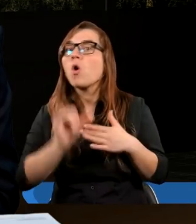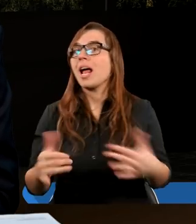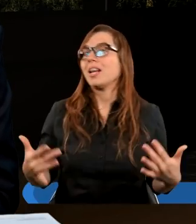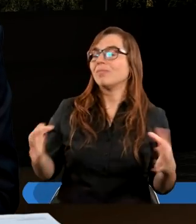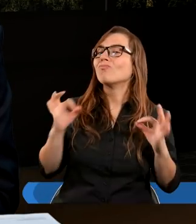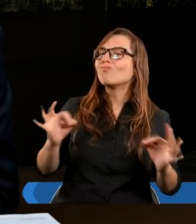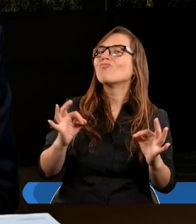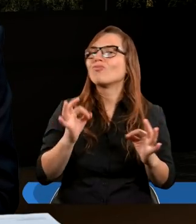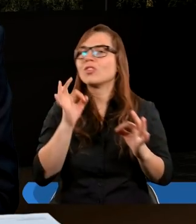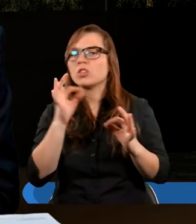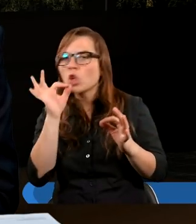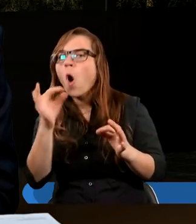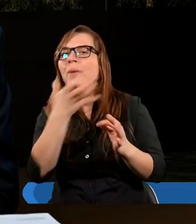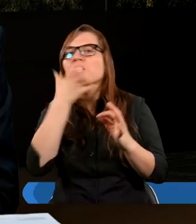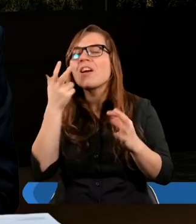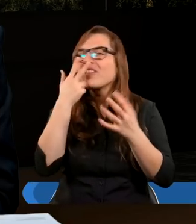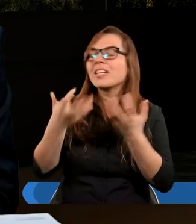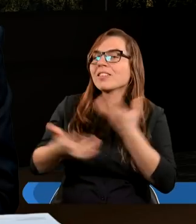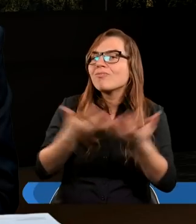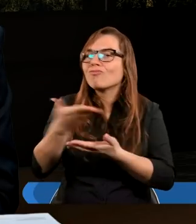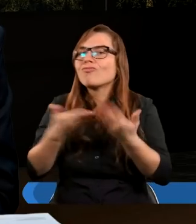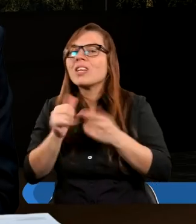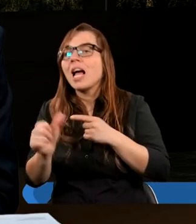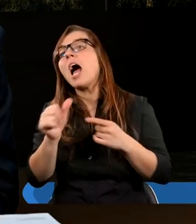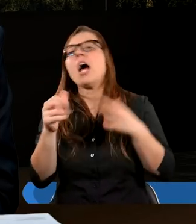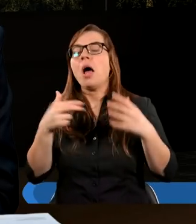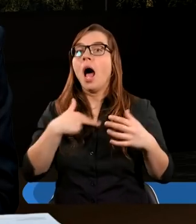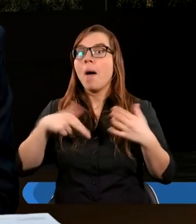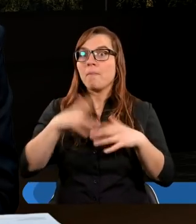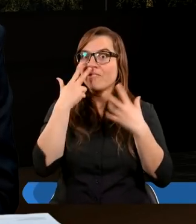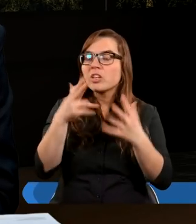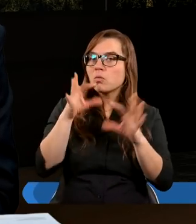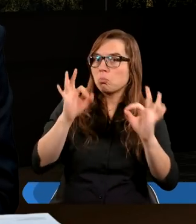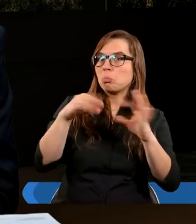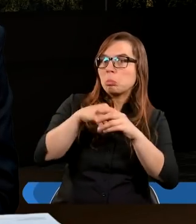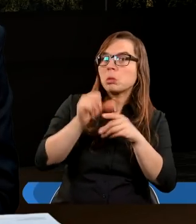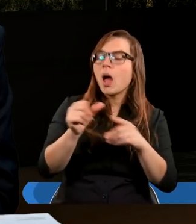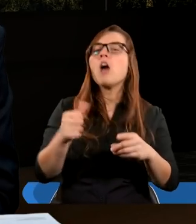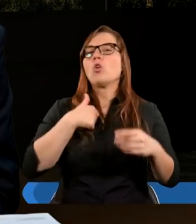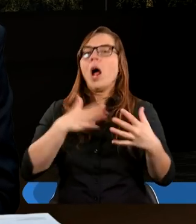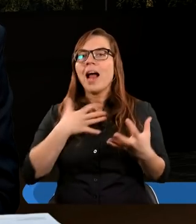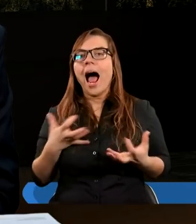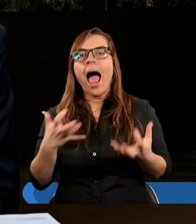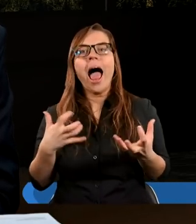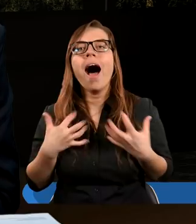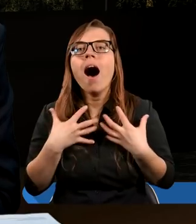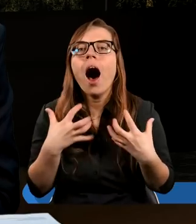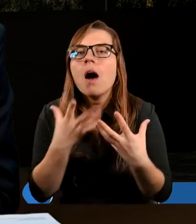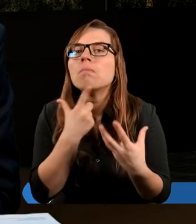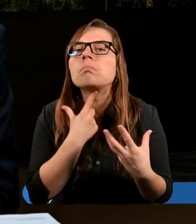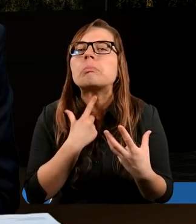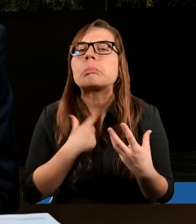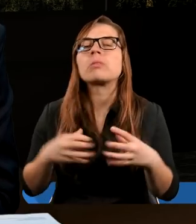żywy, to wtedy rozumiemy sens właśnie bycia chrześcijaninem, sens bycia w tej jedności, w tej wspólnocie.